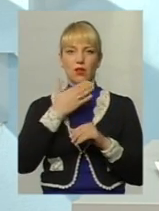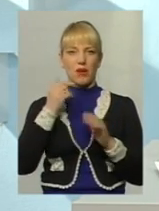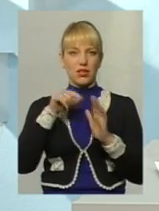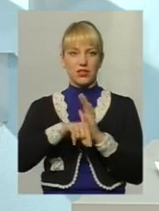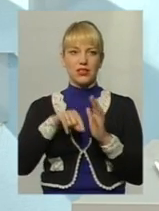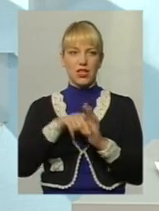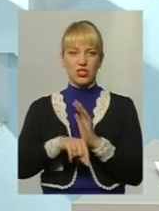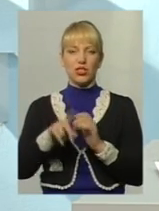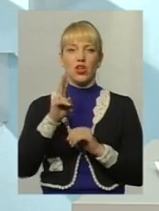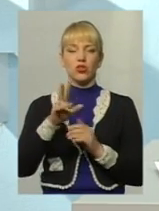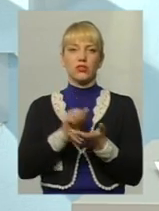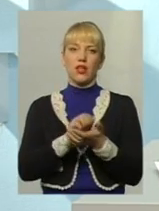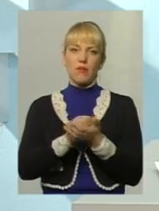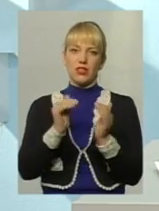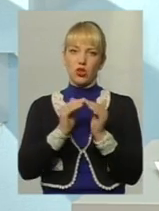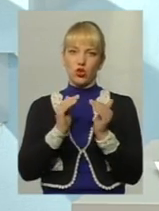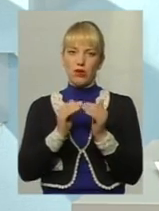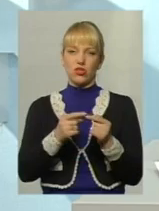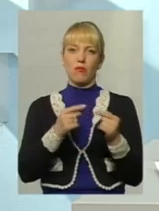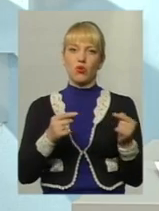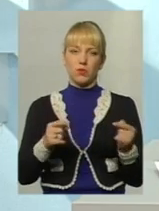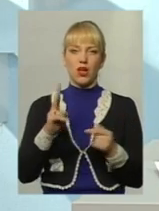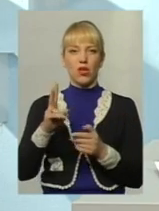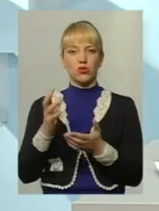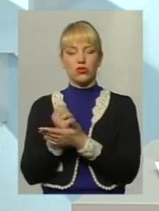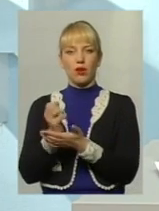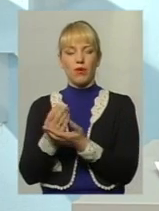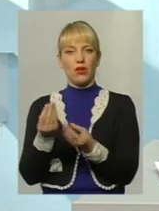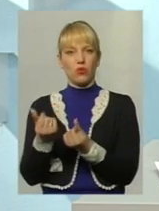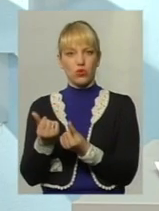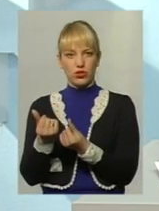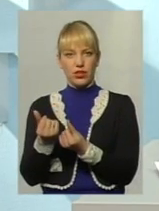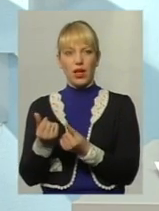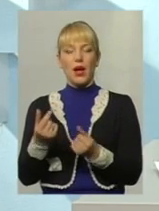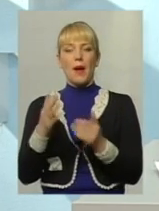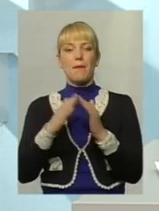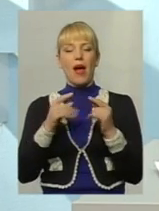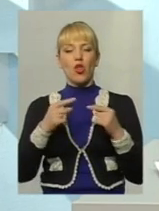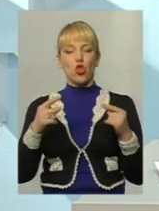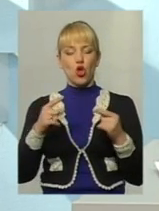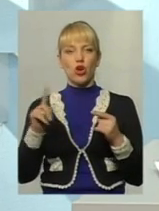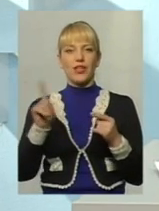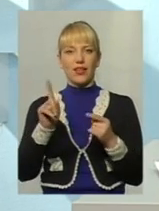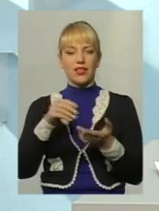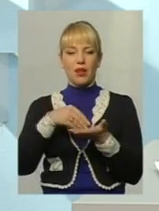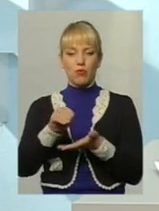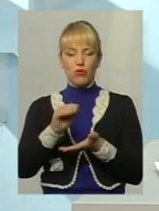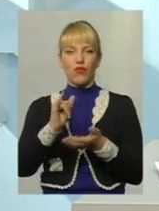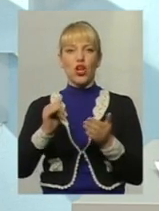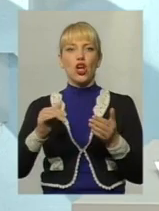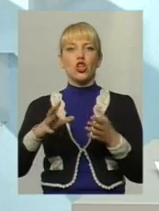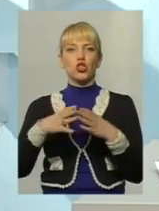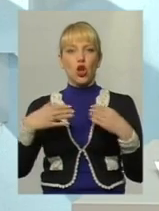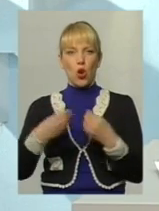хто займається домашнім господарством, хто заробляє кошти. Майно набути в шлюбі є спільною сумісною